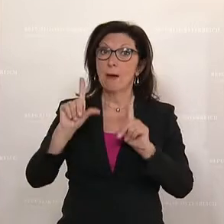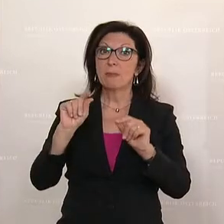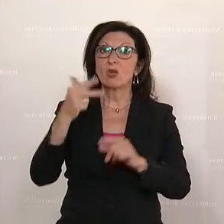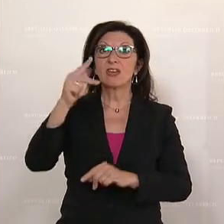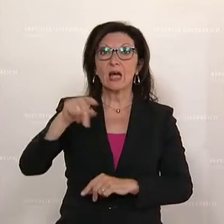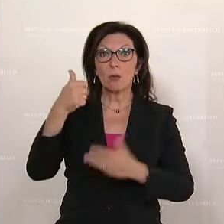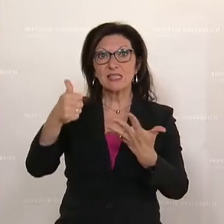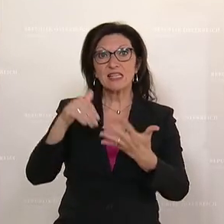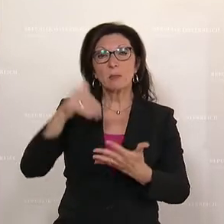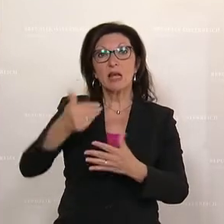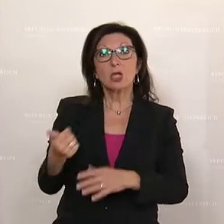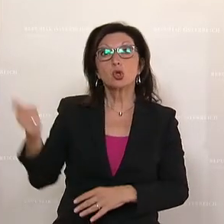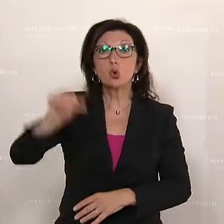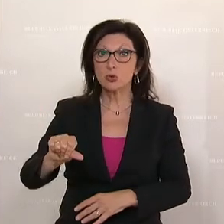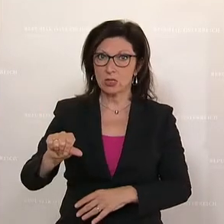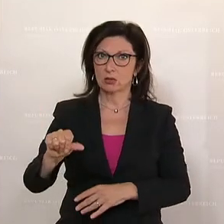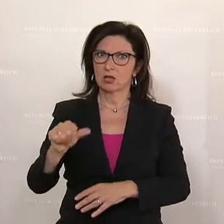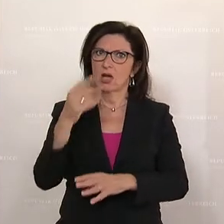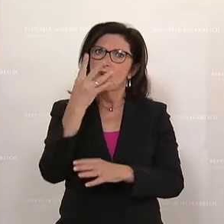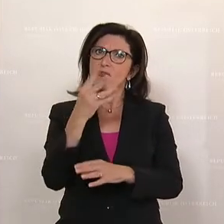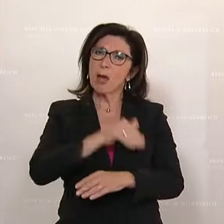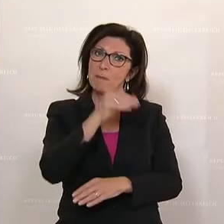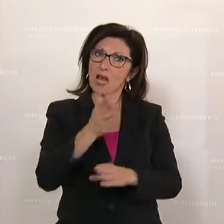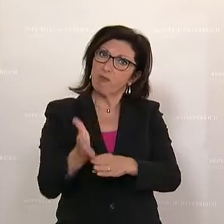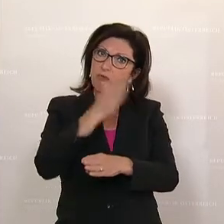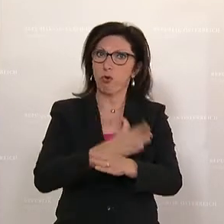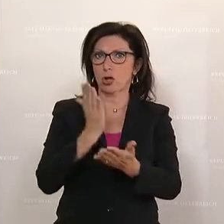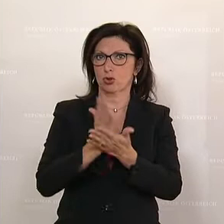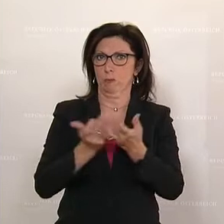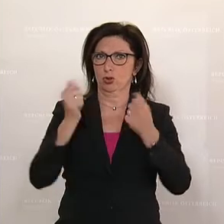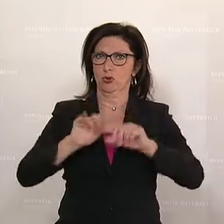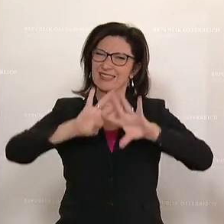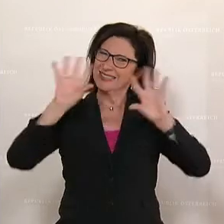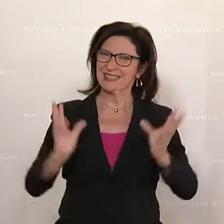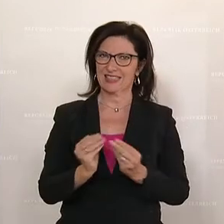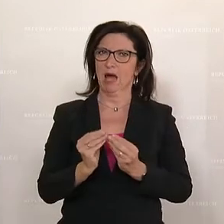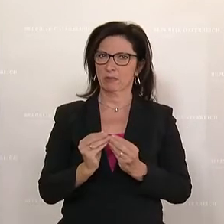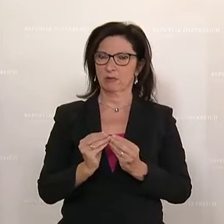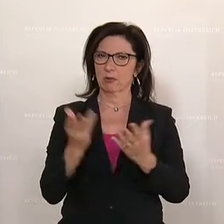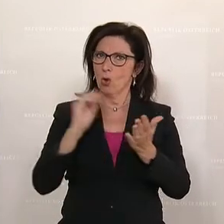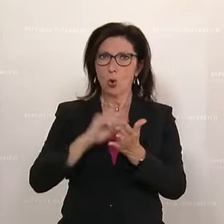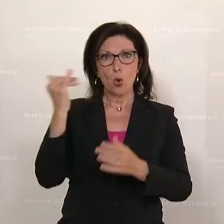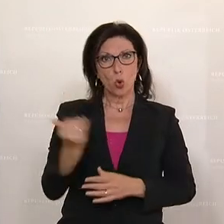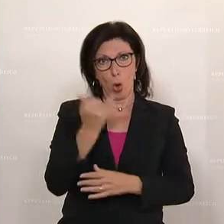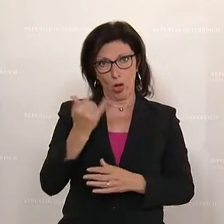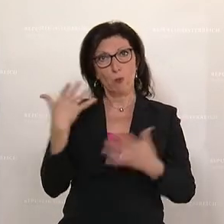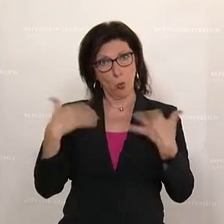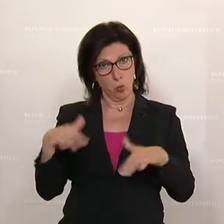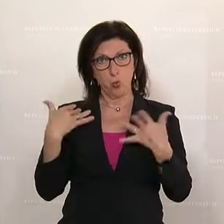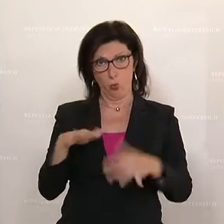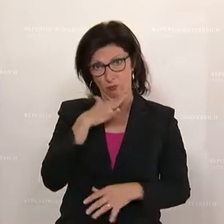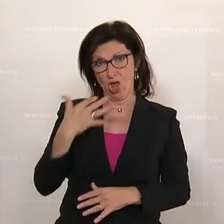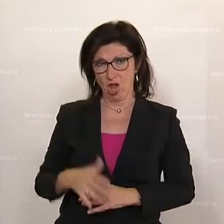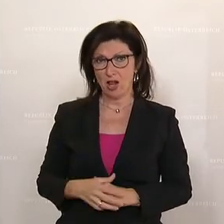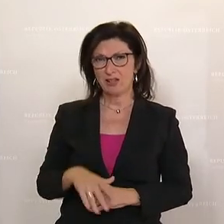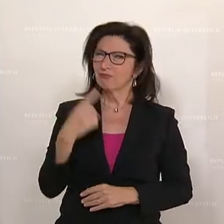zusätzlich zu den 4 Milliarden, die schon beschlossen wurden. Also das heißt, die Summe an sich ist nach wie vor eine beachtliche. Sie wissen es